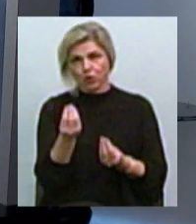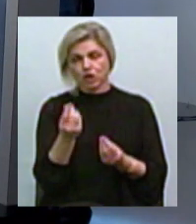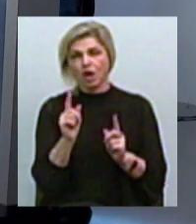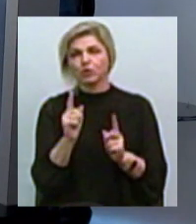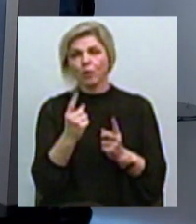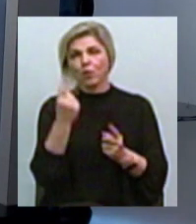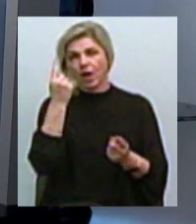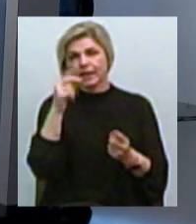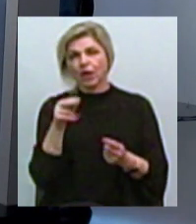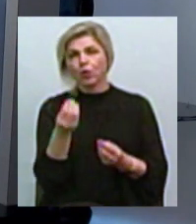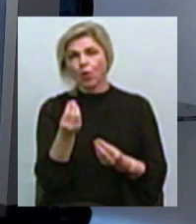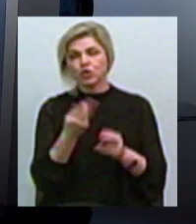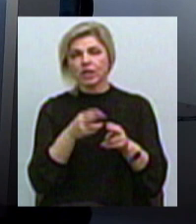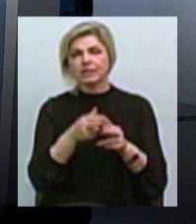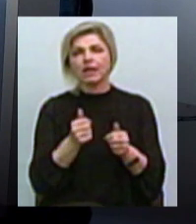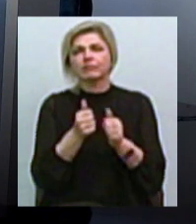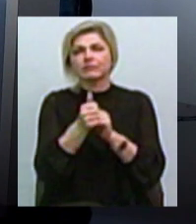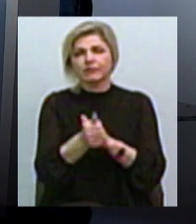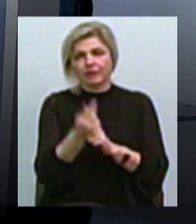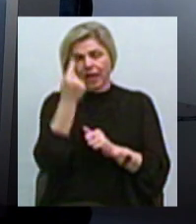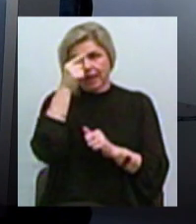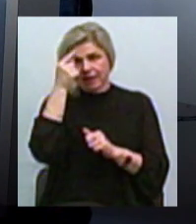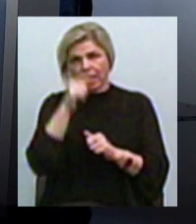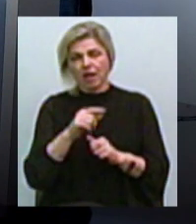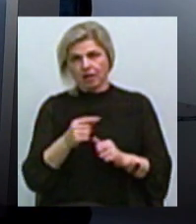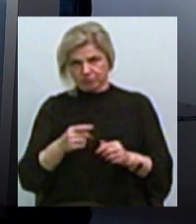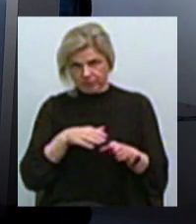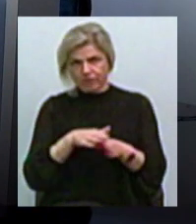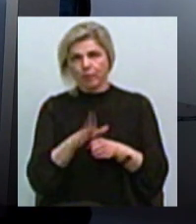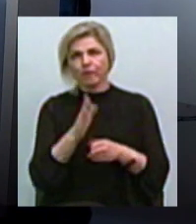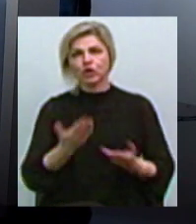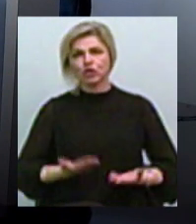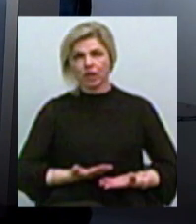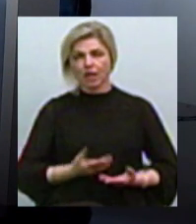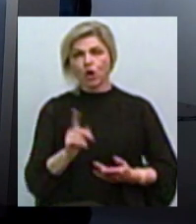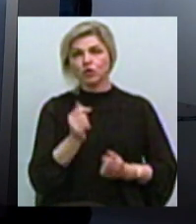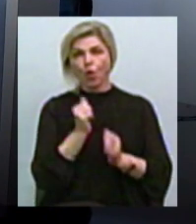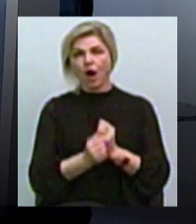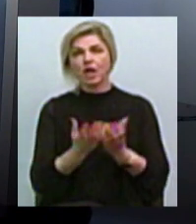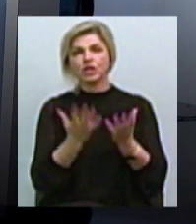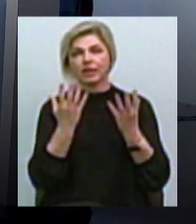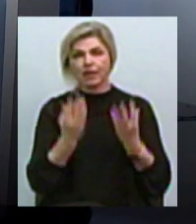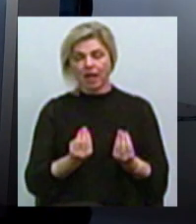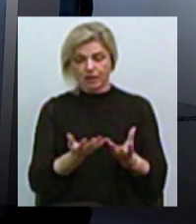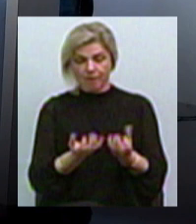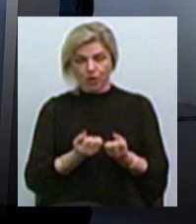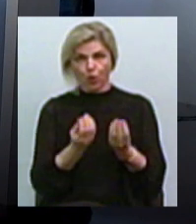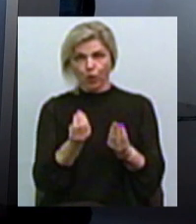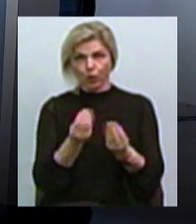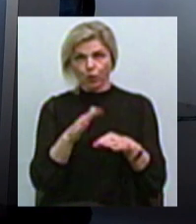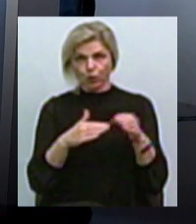провідник ідей якихось національних у життя Тобто, це те, що ми беремо кожного дня у руки, ми бачимо І,